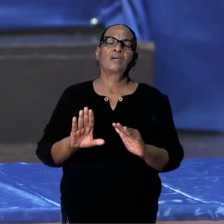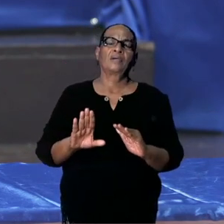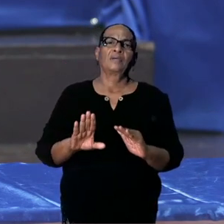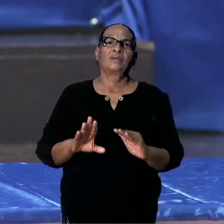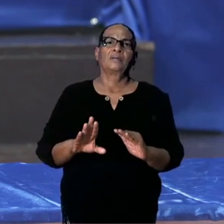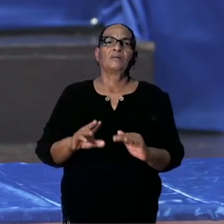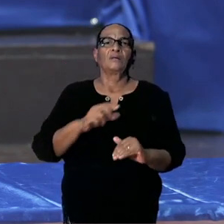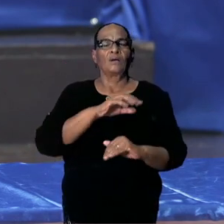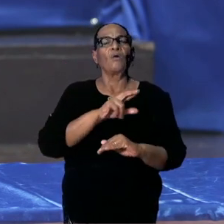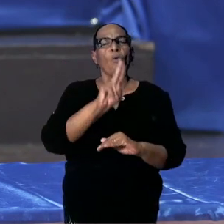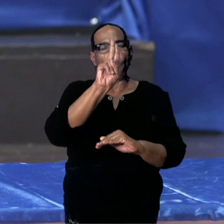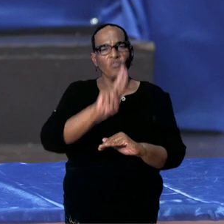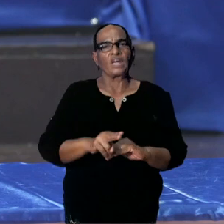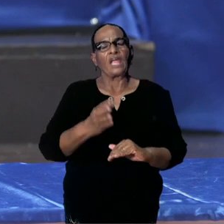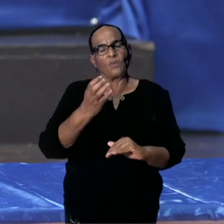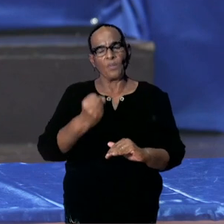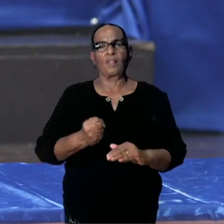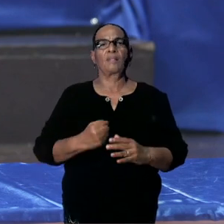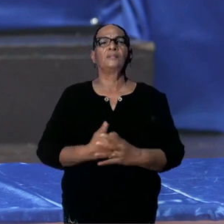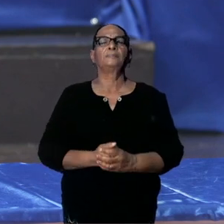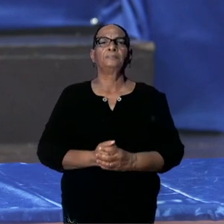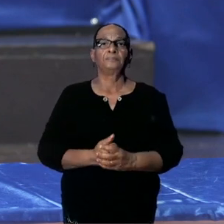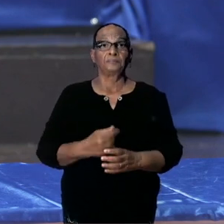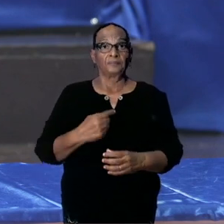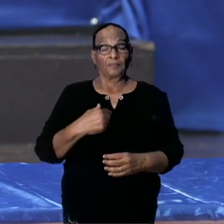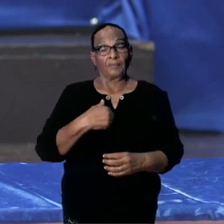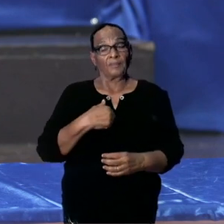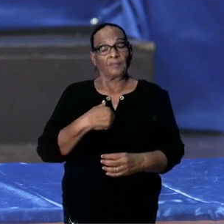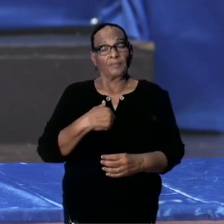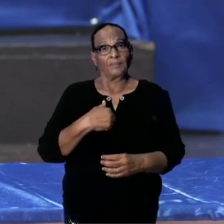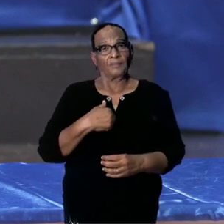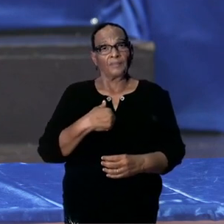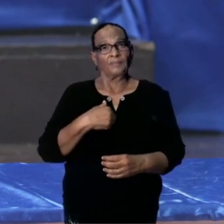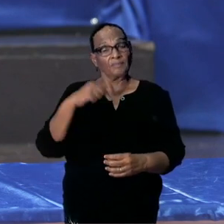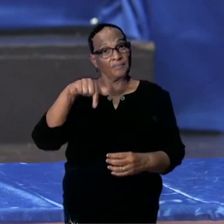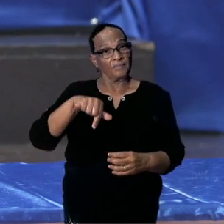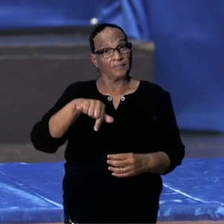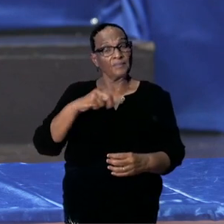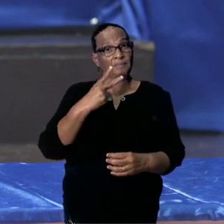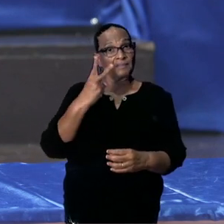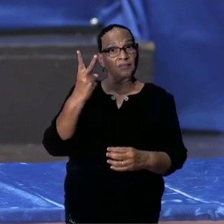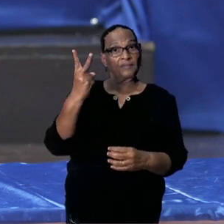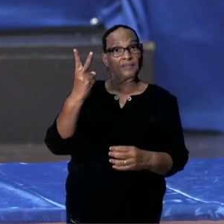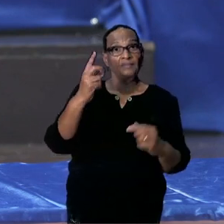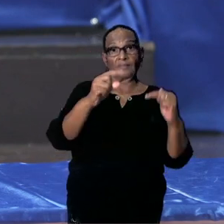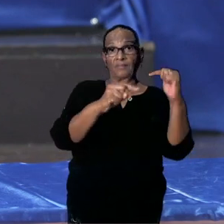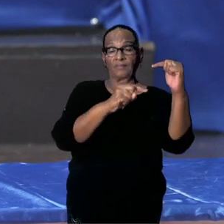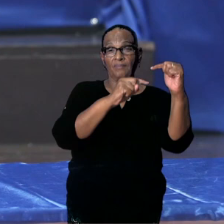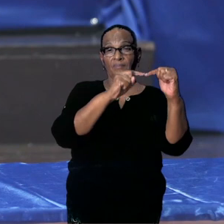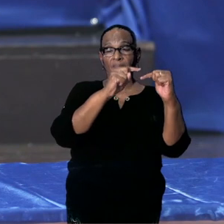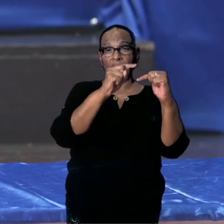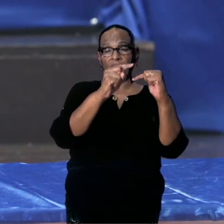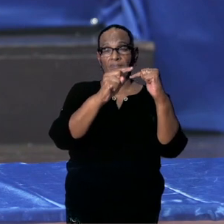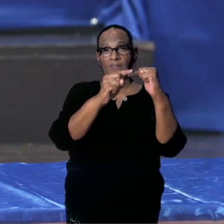dit hebben we net binnen, u hebt gezien waarschijnlijk de ontwikkeling dat